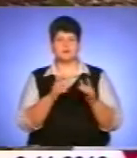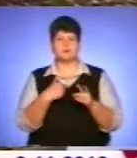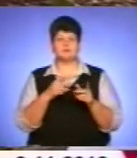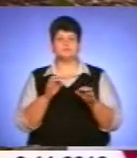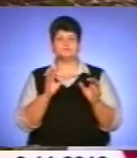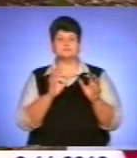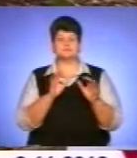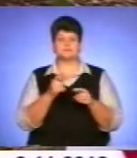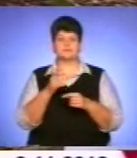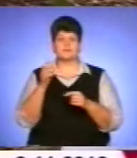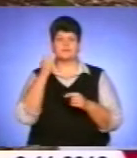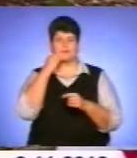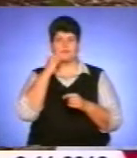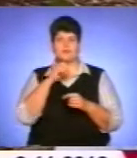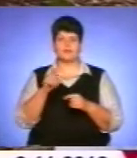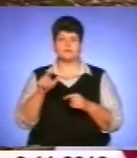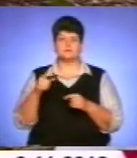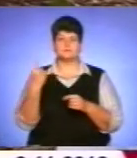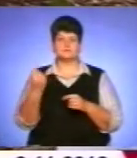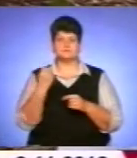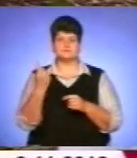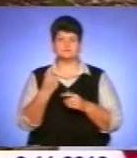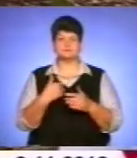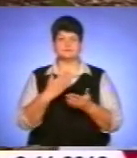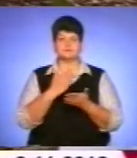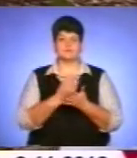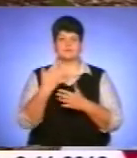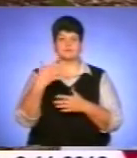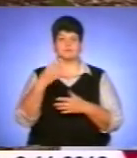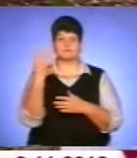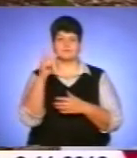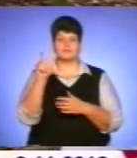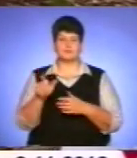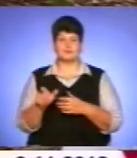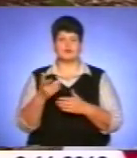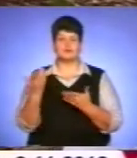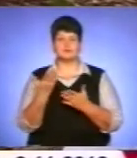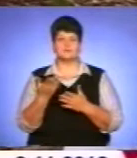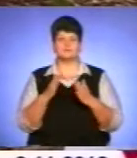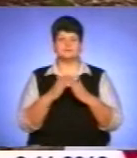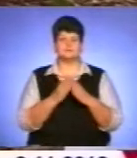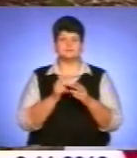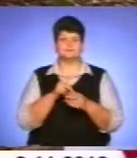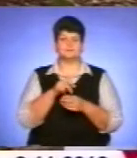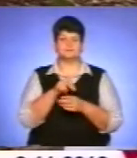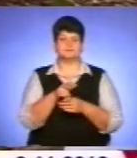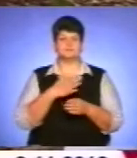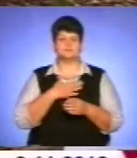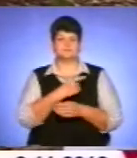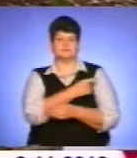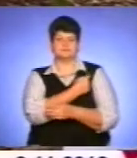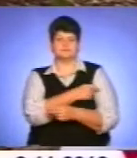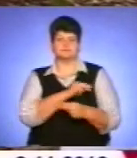одинокими людьми міста Тернополя. На сьогоднішній день у нас є 54 особи, до яких на дім приходять наші медичні